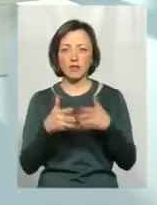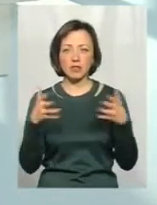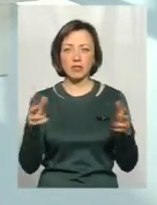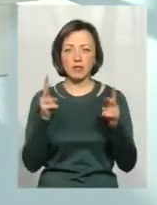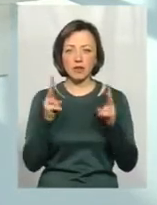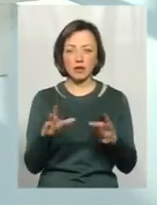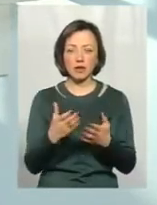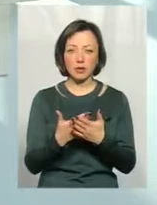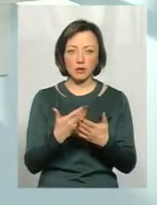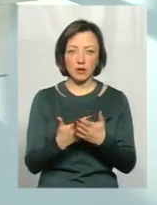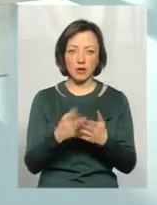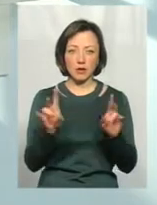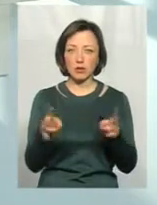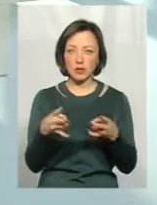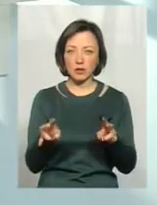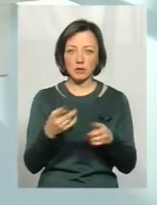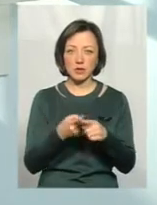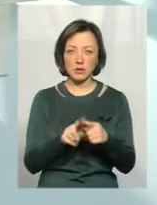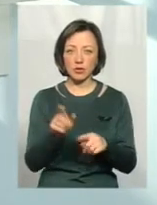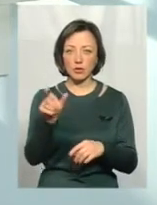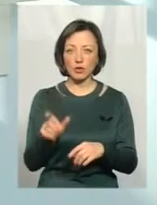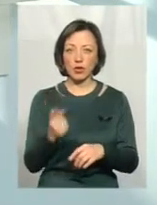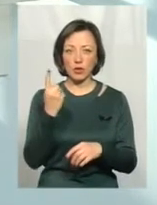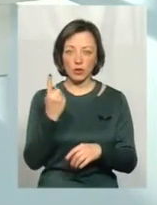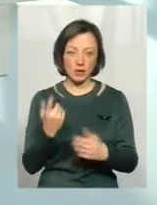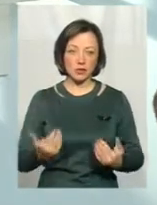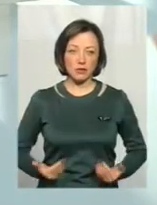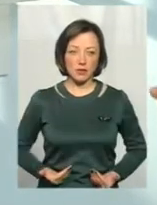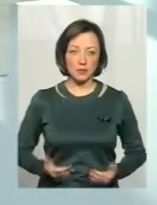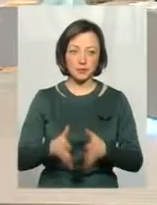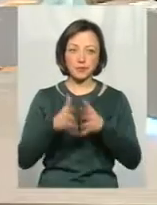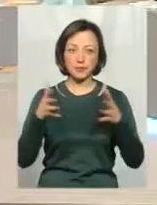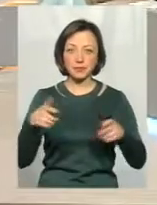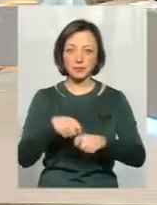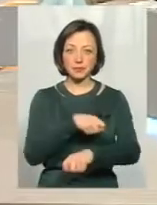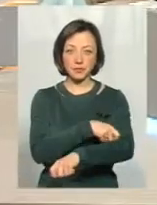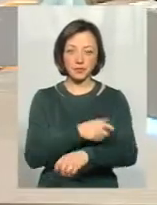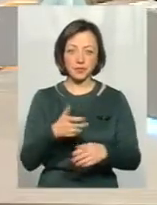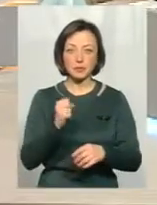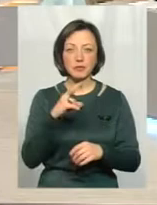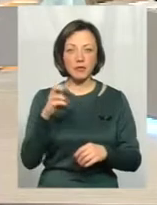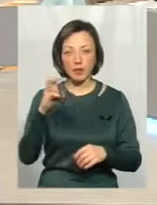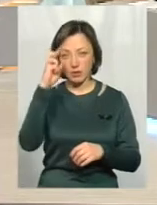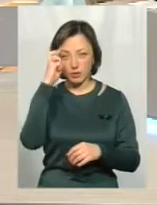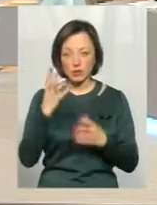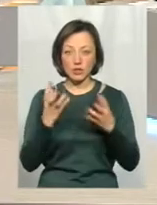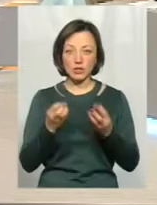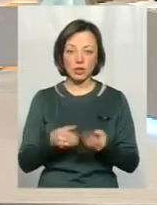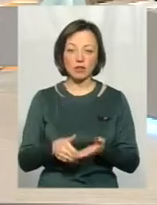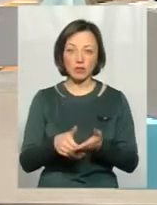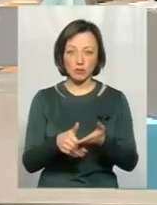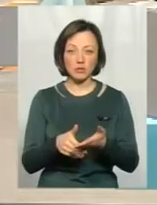припустимо, ну, яка йому не потрібна, якщо ця одна людина там мешкає, там величезні метри і так далі. Але держава її щедро